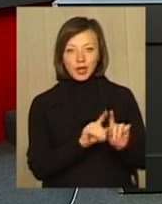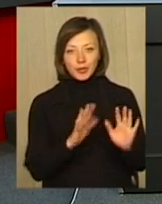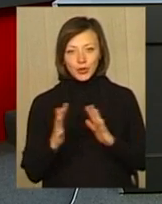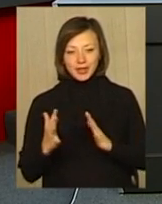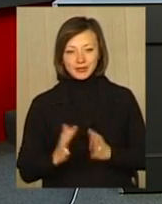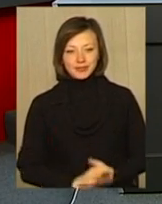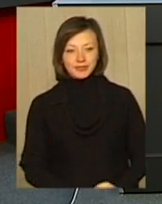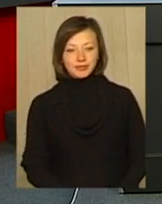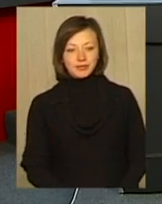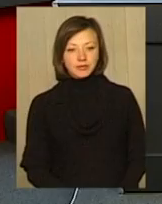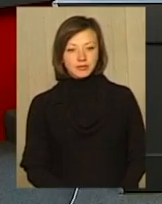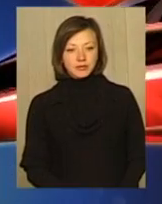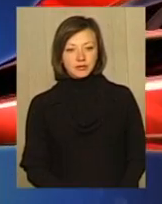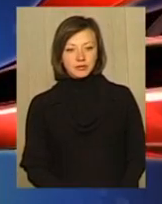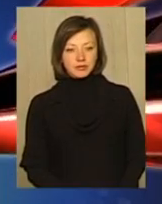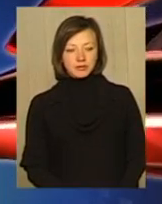такі події.